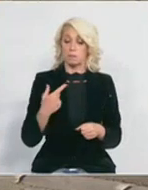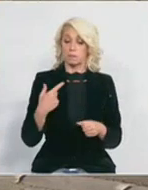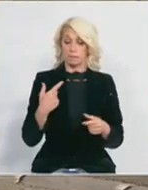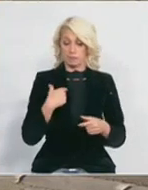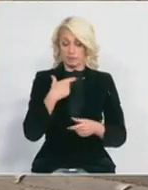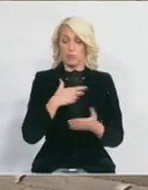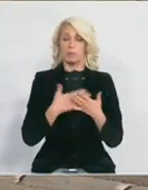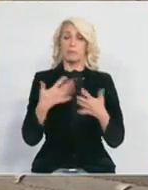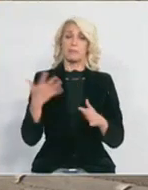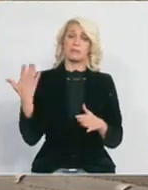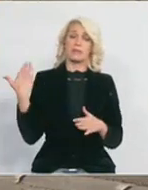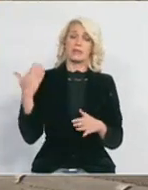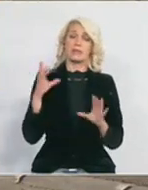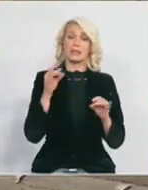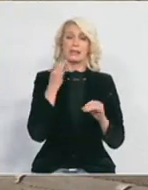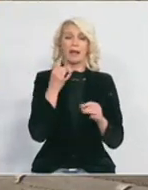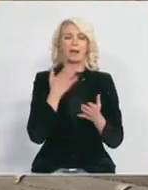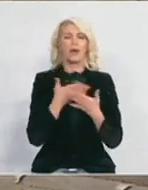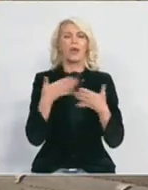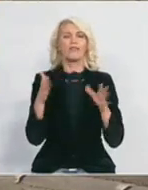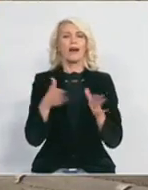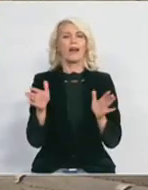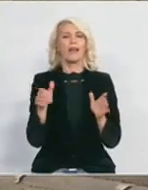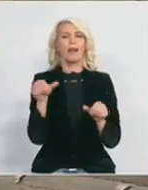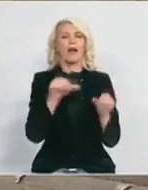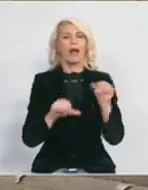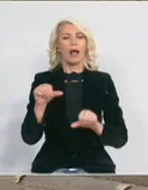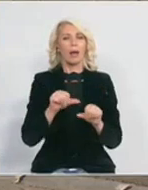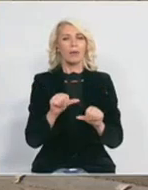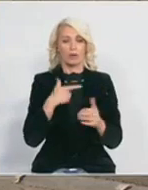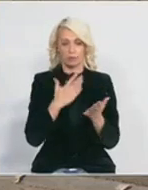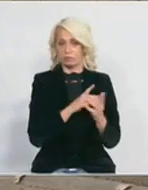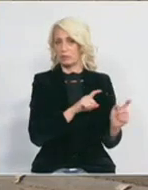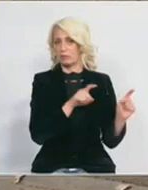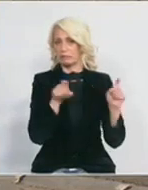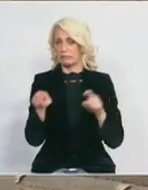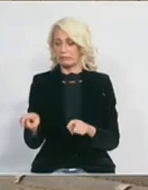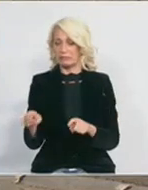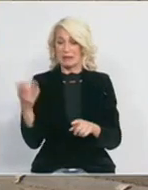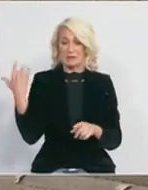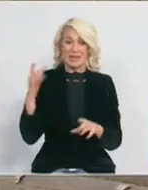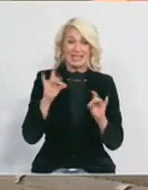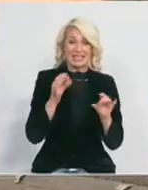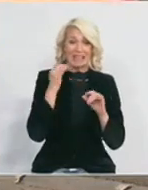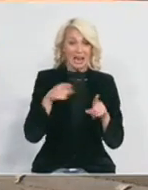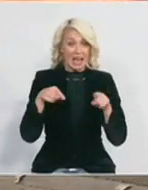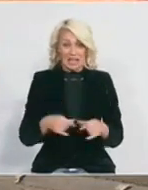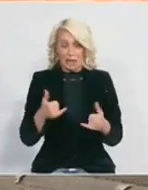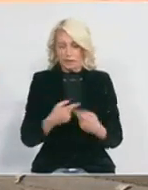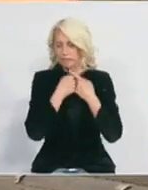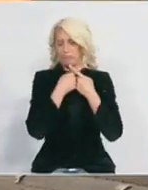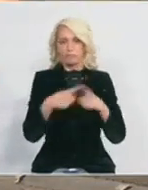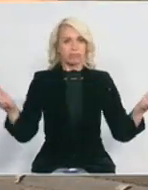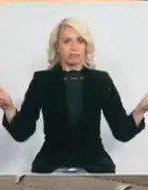dana kad sam radio na otvaranju ovih laboratorija ovdje. Situacija predeset dana i danas je diametralno suprotna. Predeset dana je